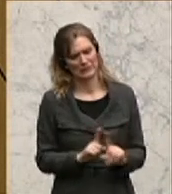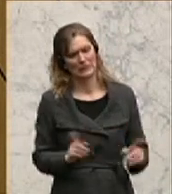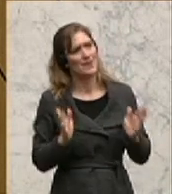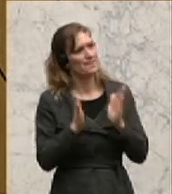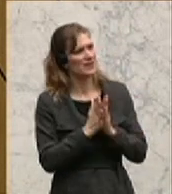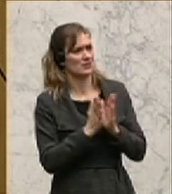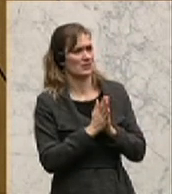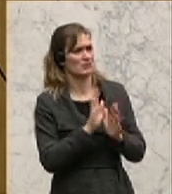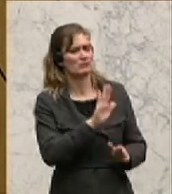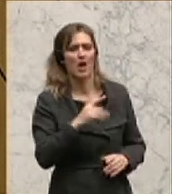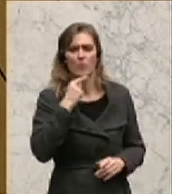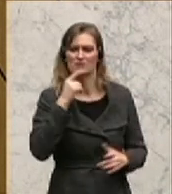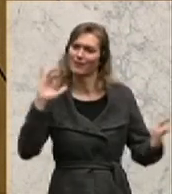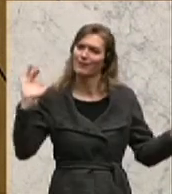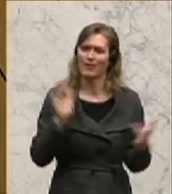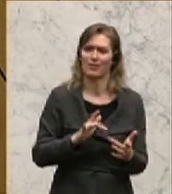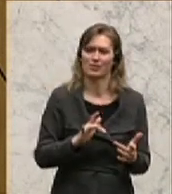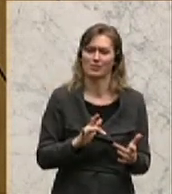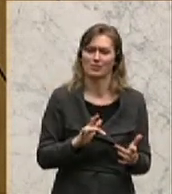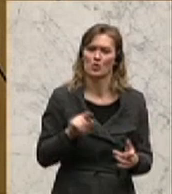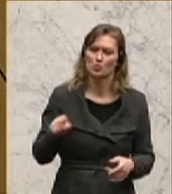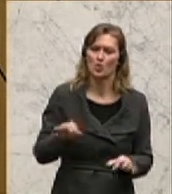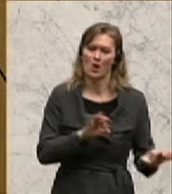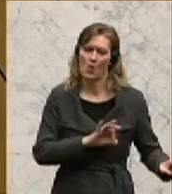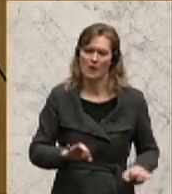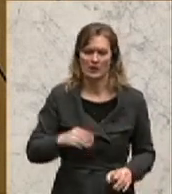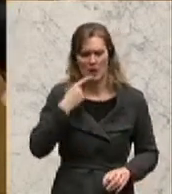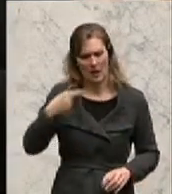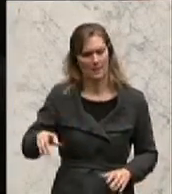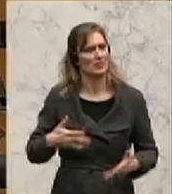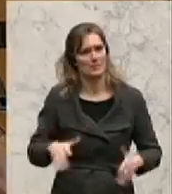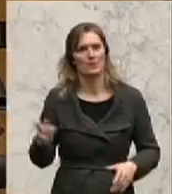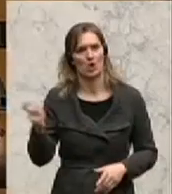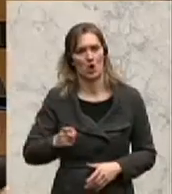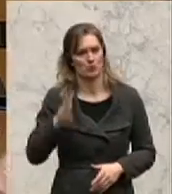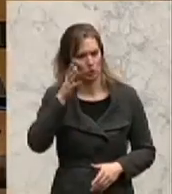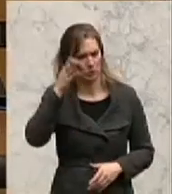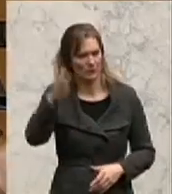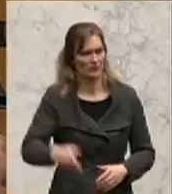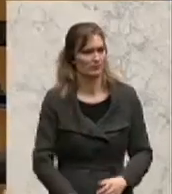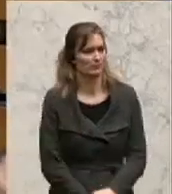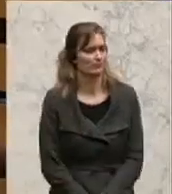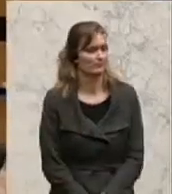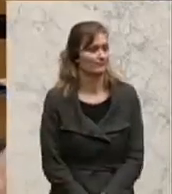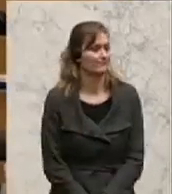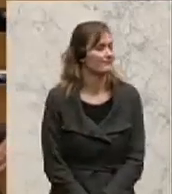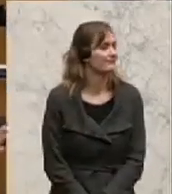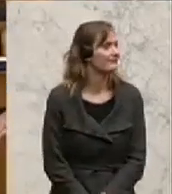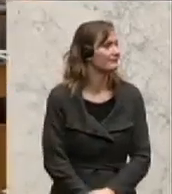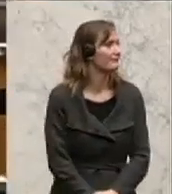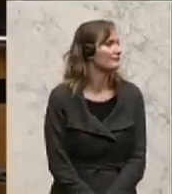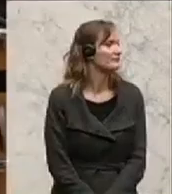diesen Aussagen entgegenzutreten und dafür zu sorgen, dass sowas nicht mehr vorkommt. Die Entwicklung Südtirols sei im außen und